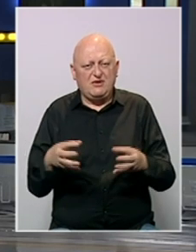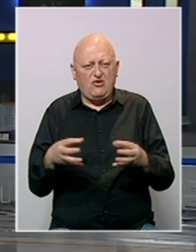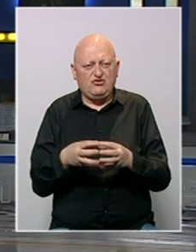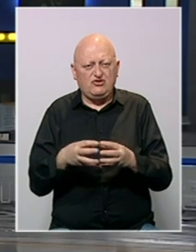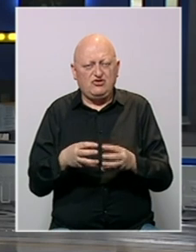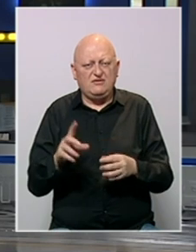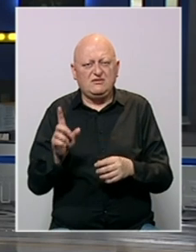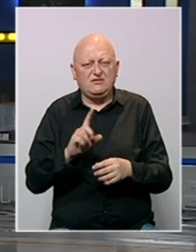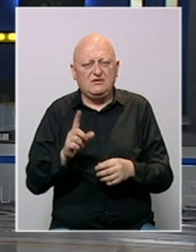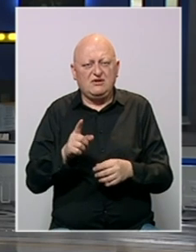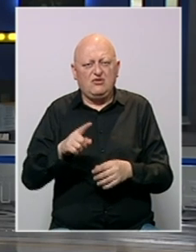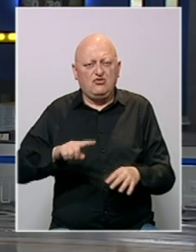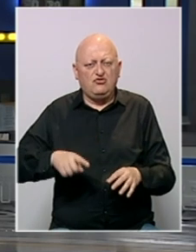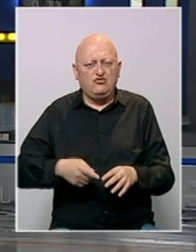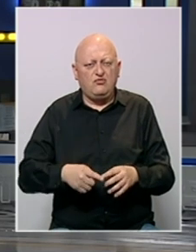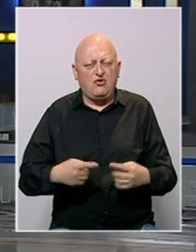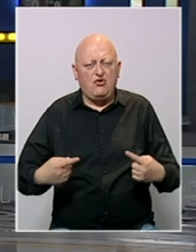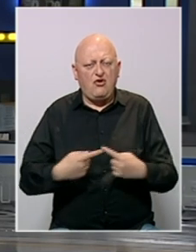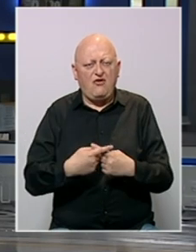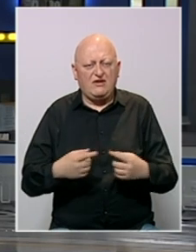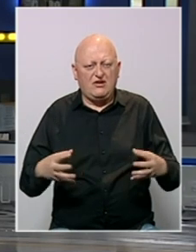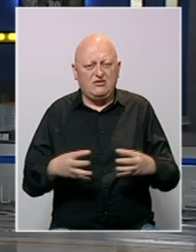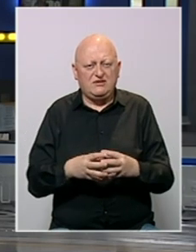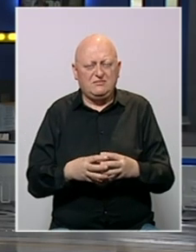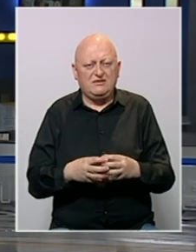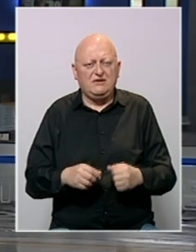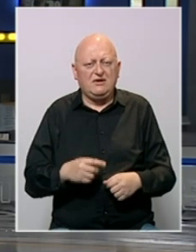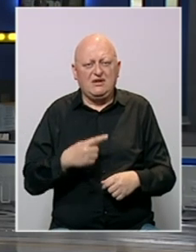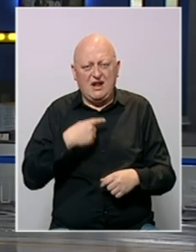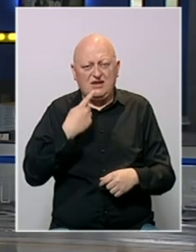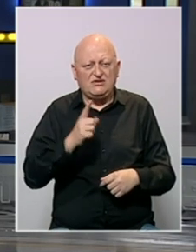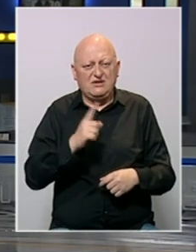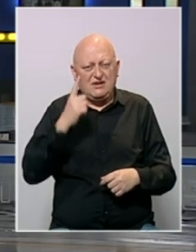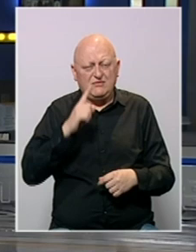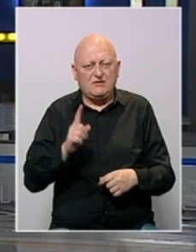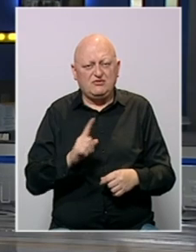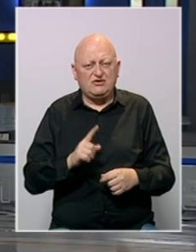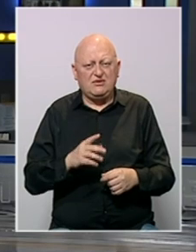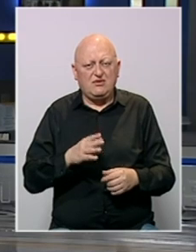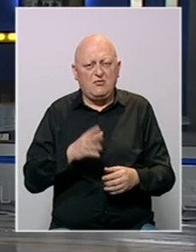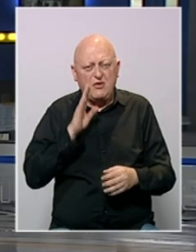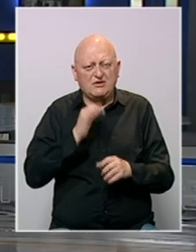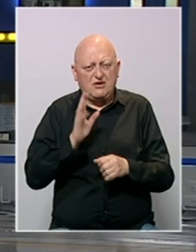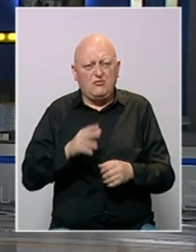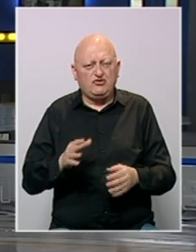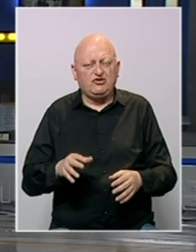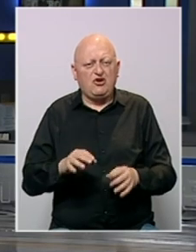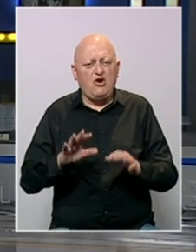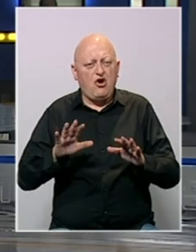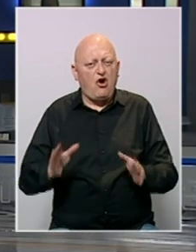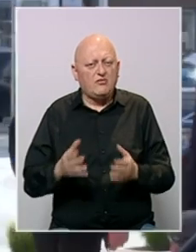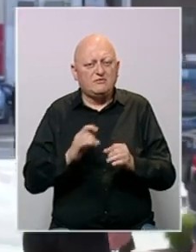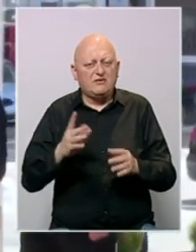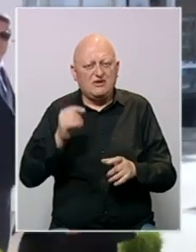koncepta konstitutivnosti jer je on duboko konfliktan koncept. Zaglasio je i da niko ne misli da Bosni i Hercegovina može